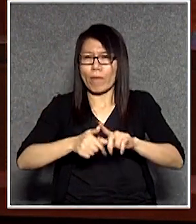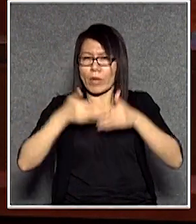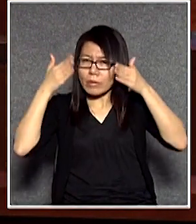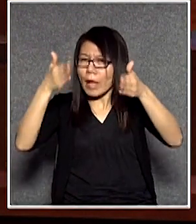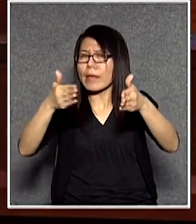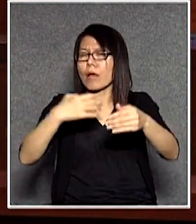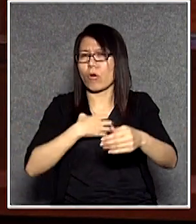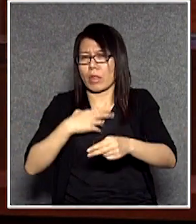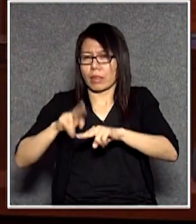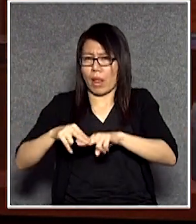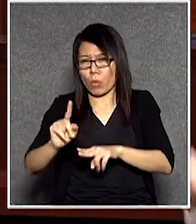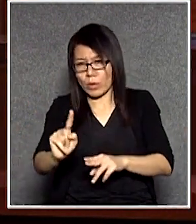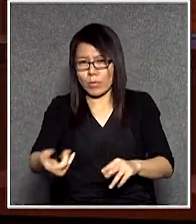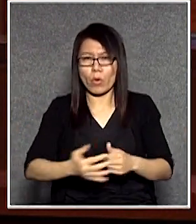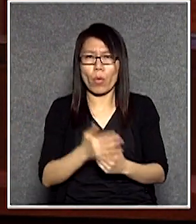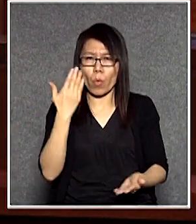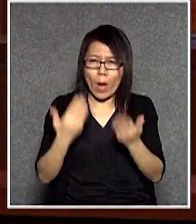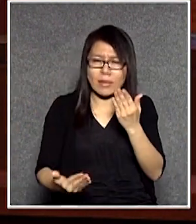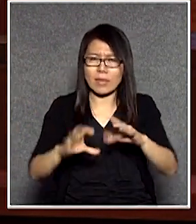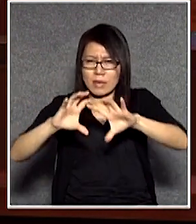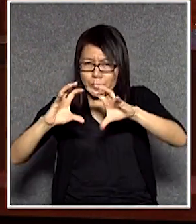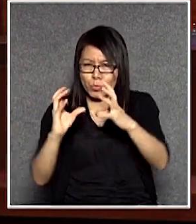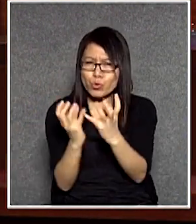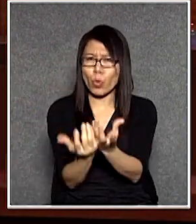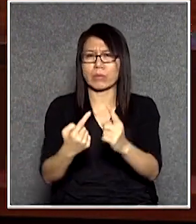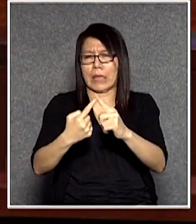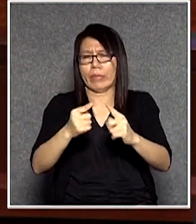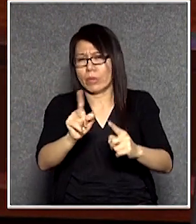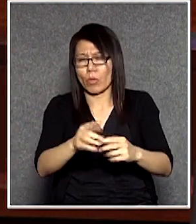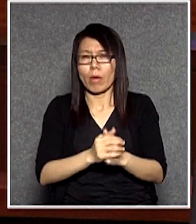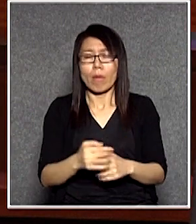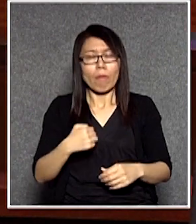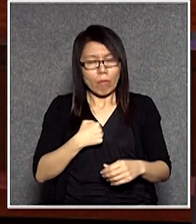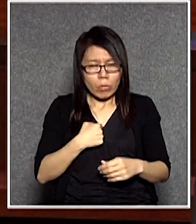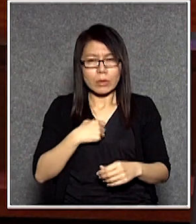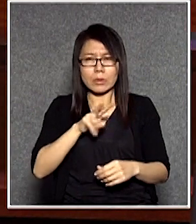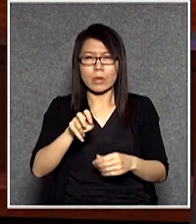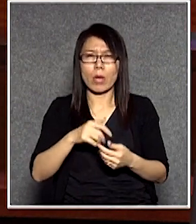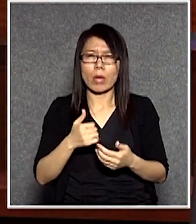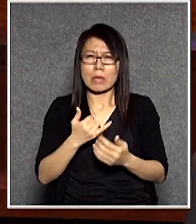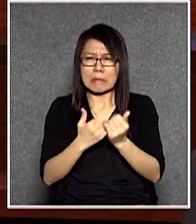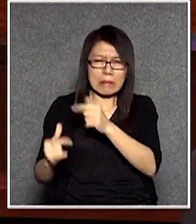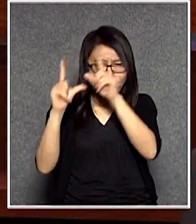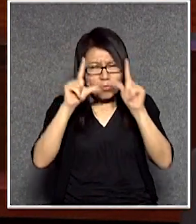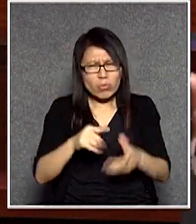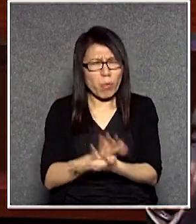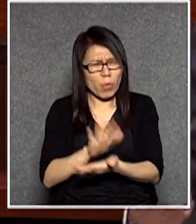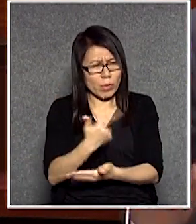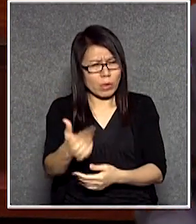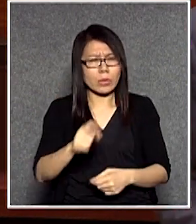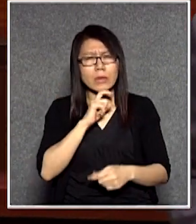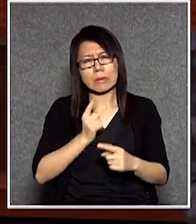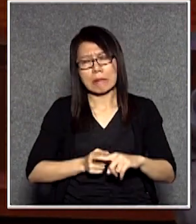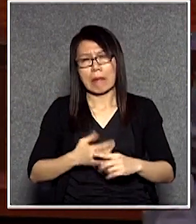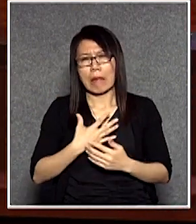國家是不是或者這個民族是不是這個對我們來說活了幾十年的人是不是很堪摩地